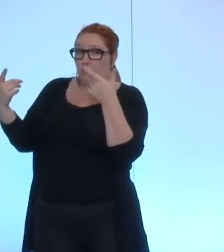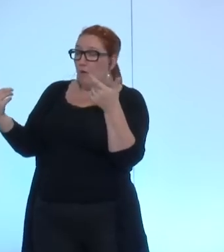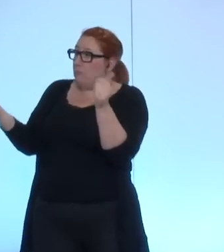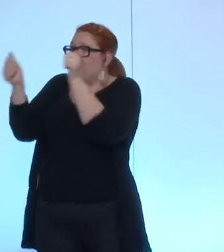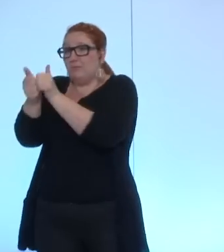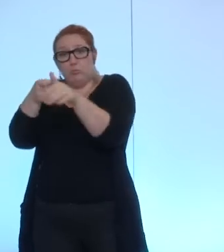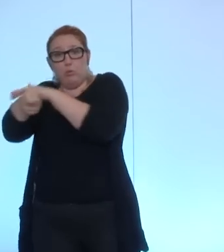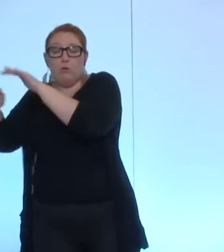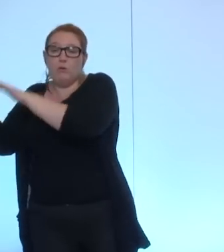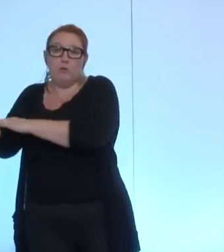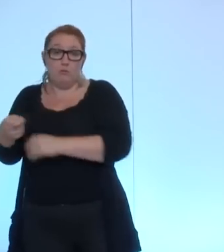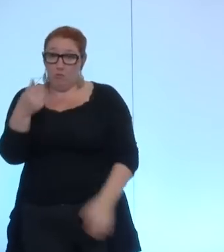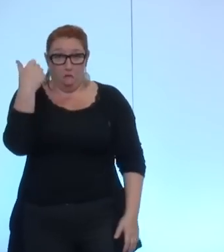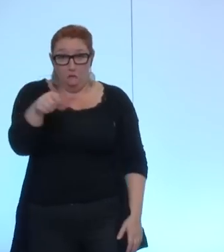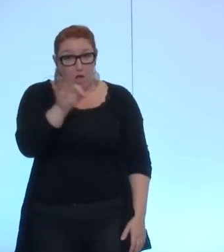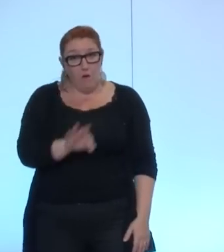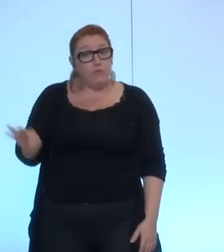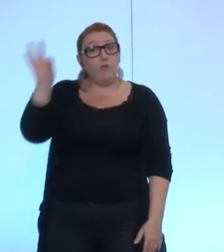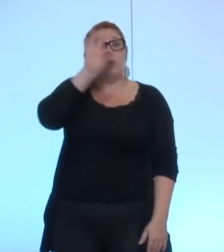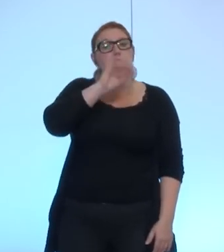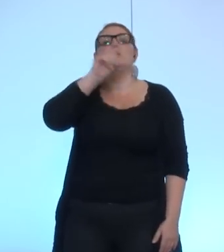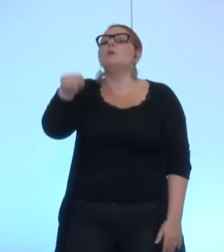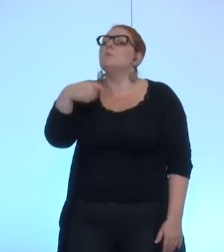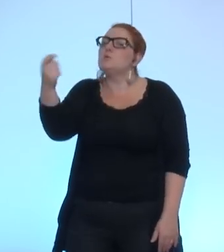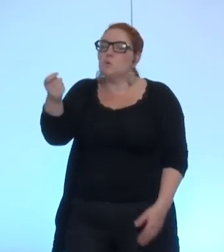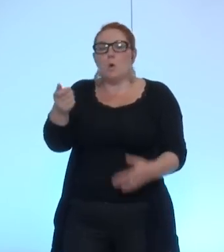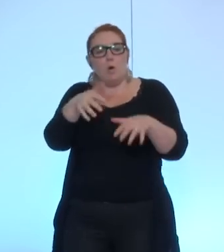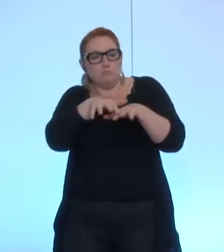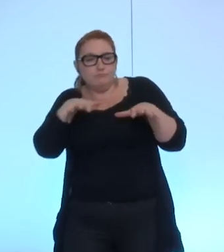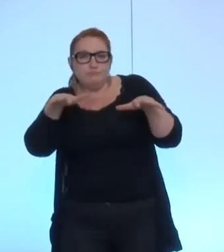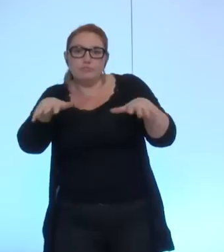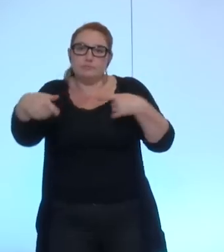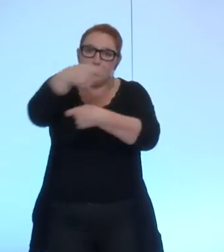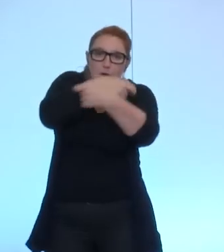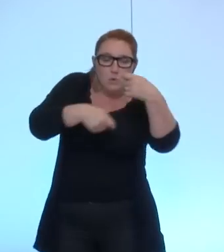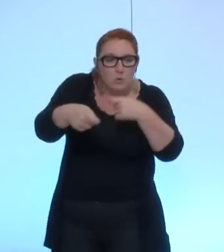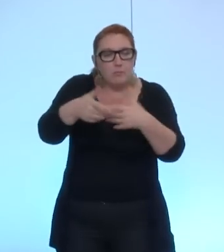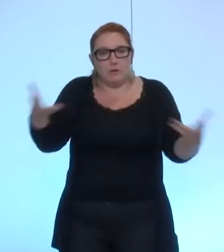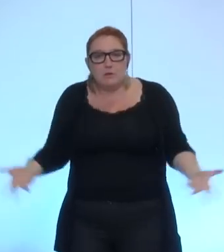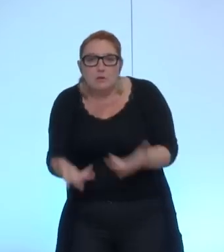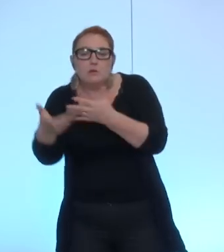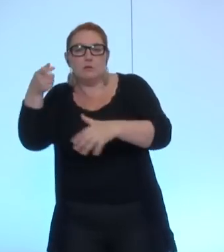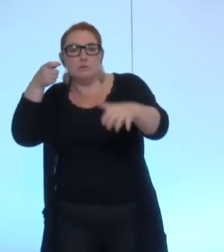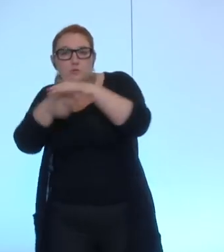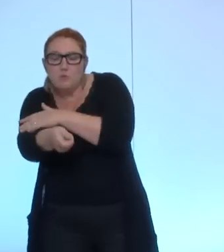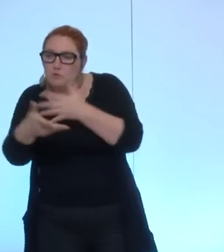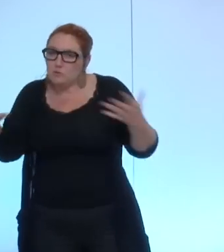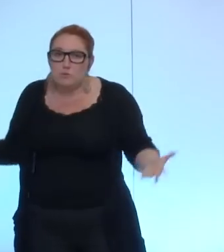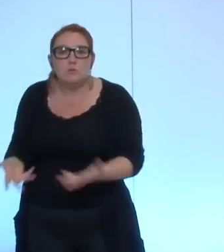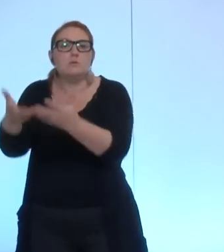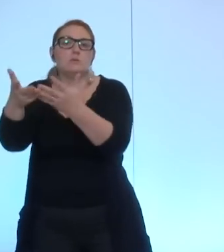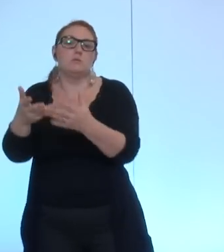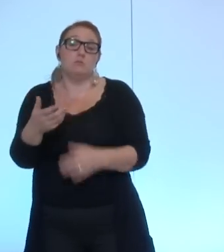sa justification à animer le tissu économique et à donner aussi des subventions au pôle de compétitivité.